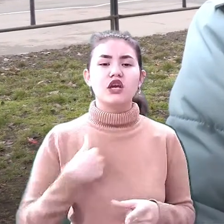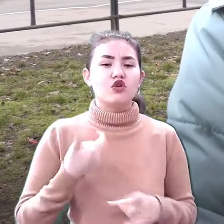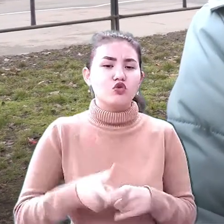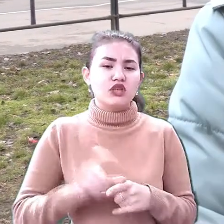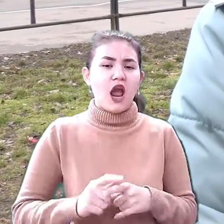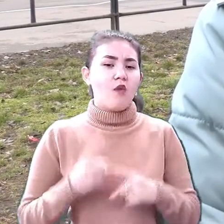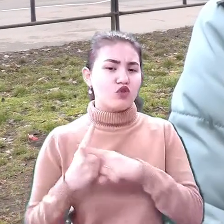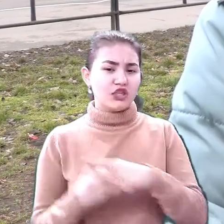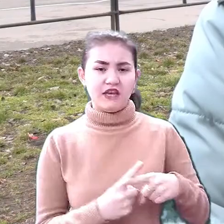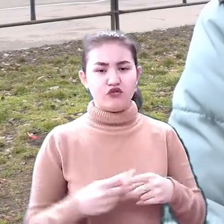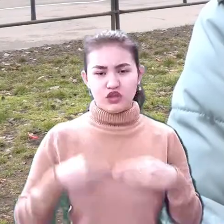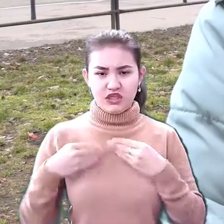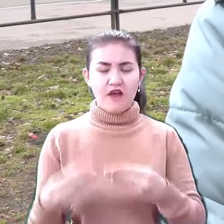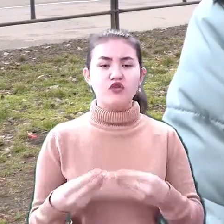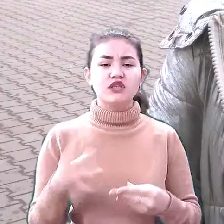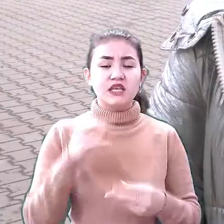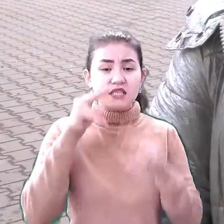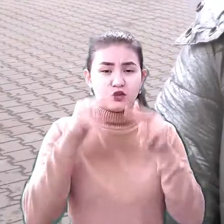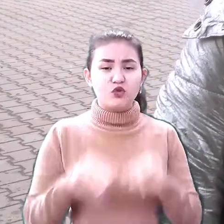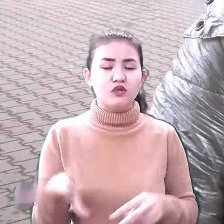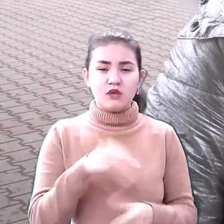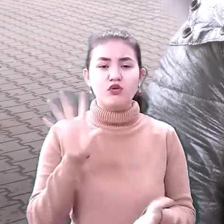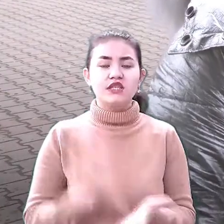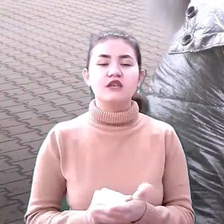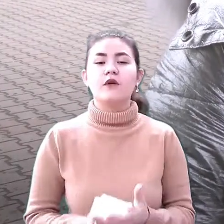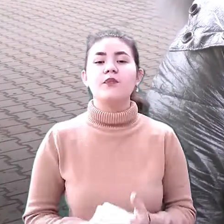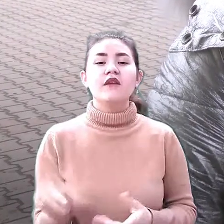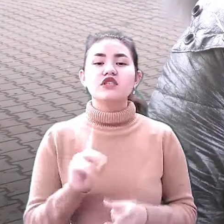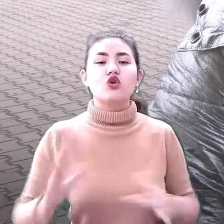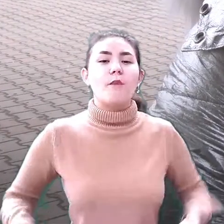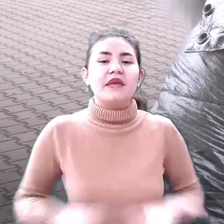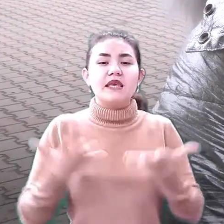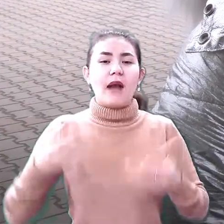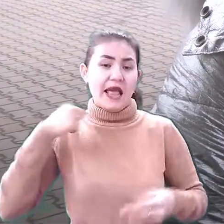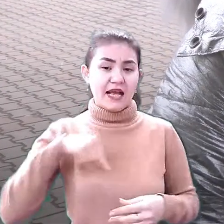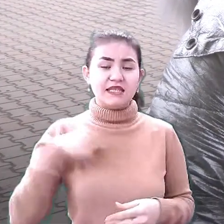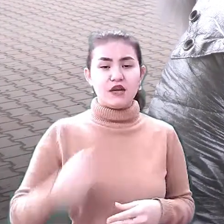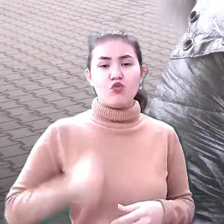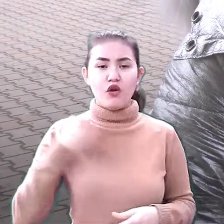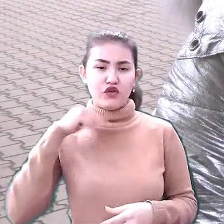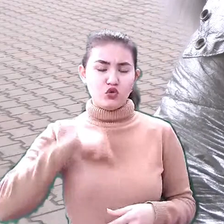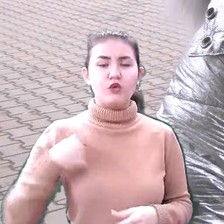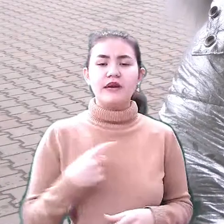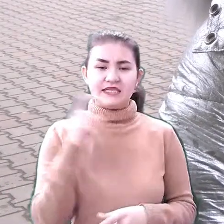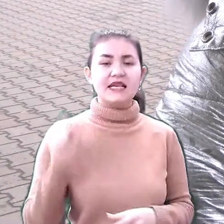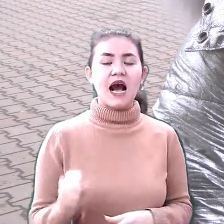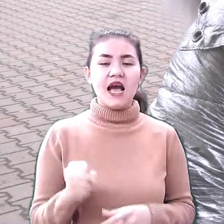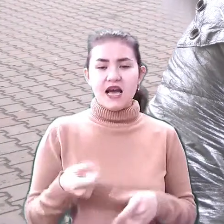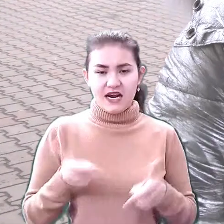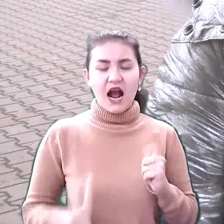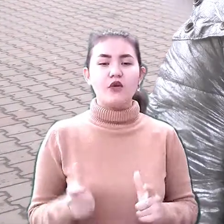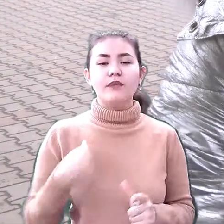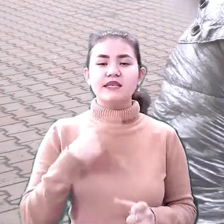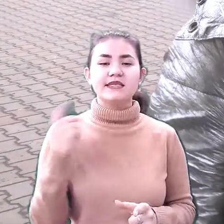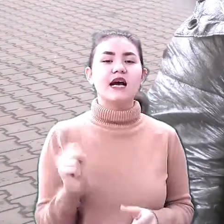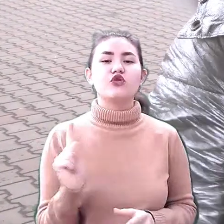ставлюся і слідкую за цим постійною. Все, що піднімає нам настрій, бойовий дух, ми за. Реально, ми за, тому що це